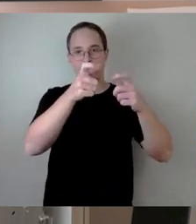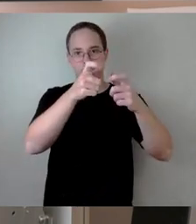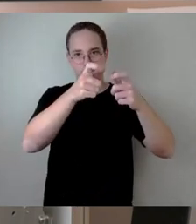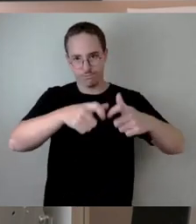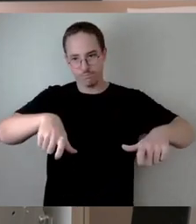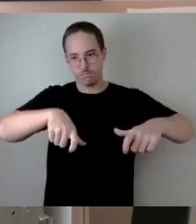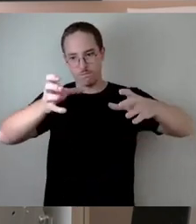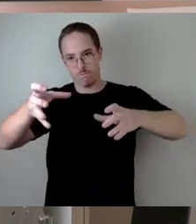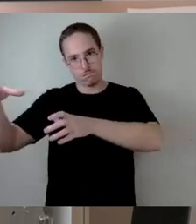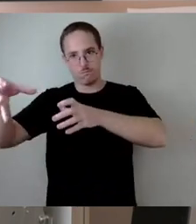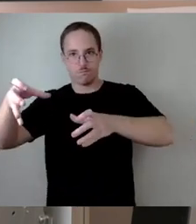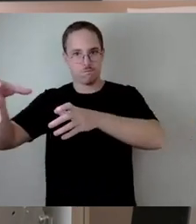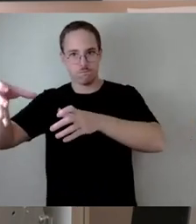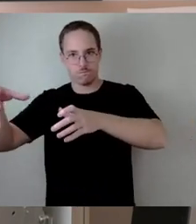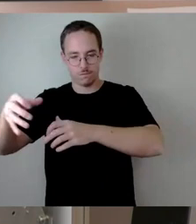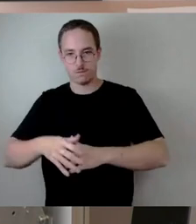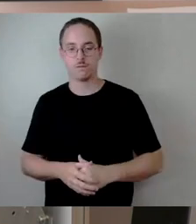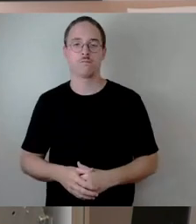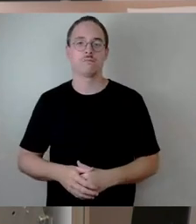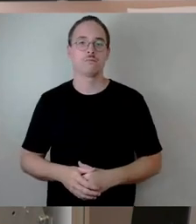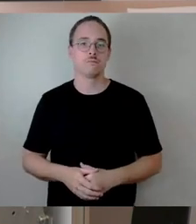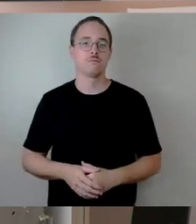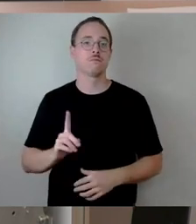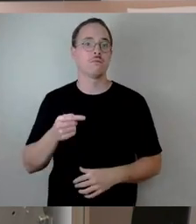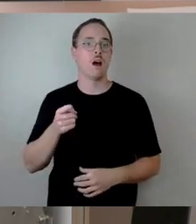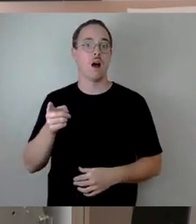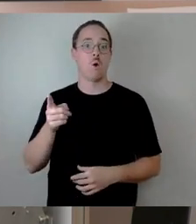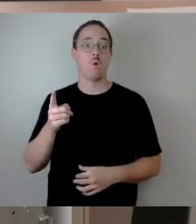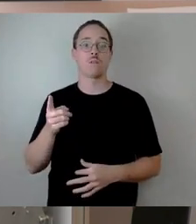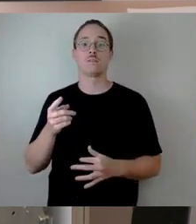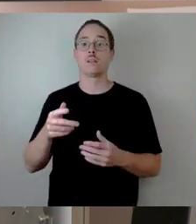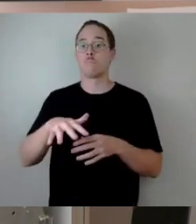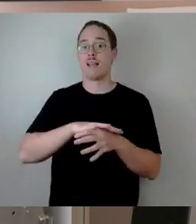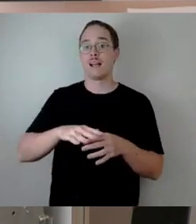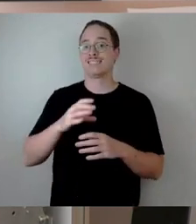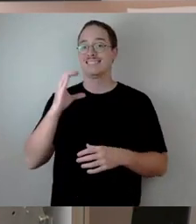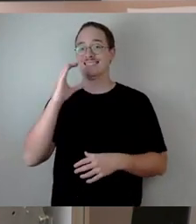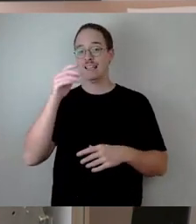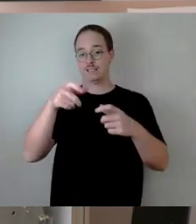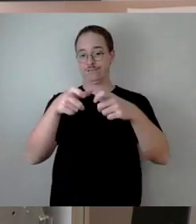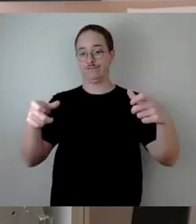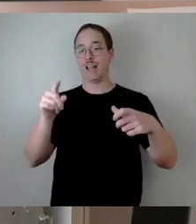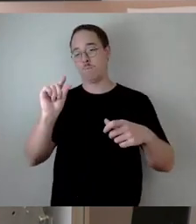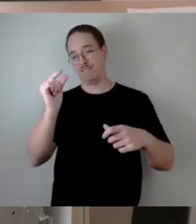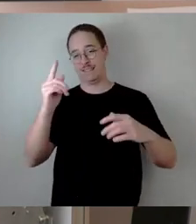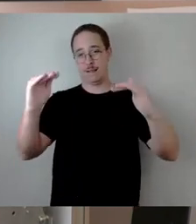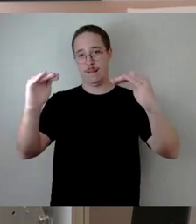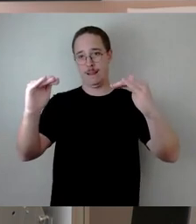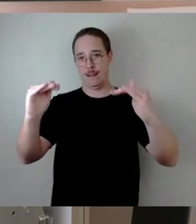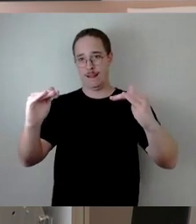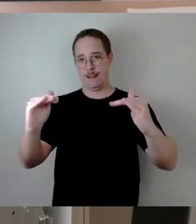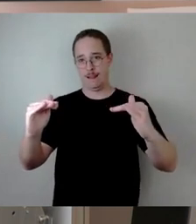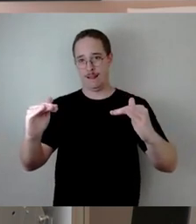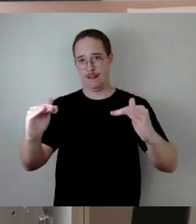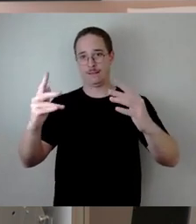freigegeben ist, wo der Verkehrsversuch stattfindet, Absenkungen aufweist. Wir sind im Moment dabei, diese